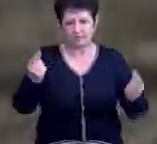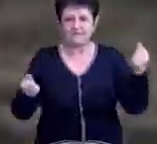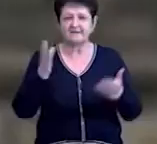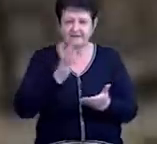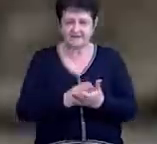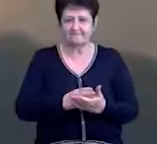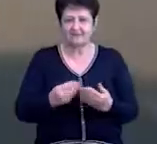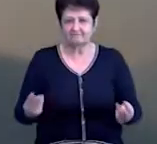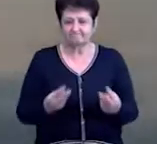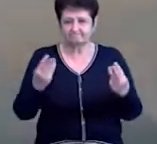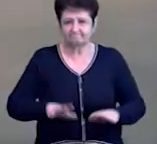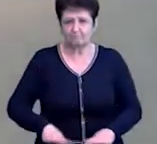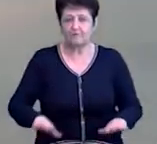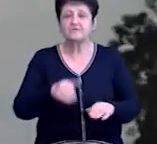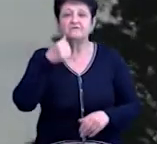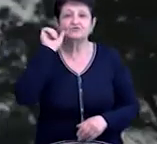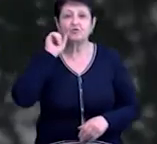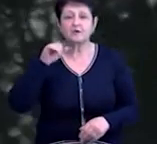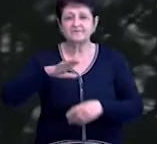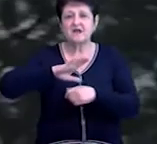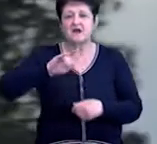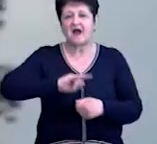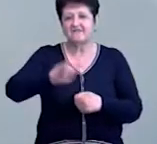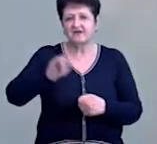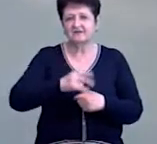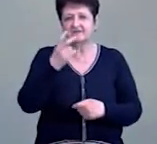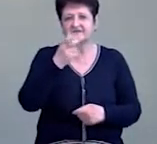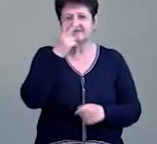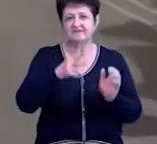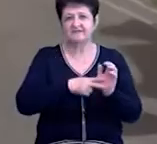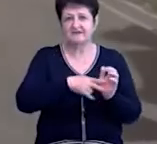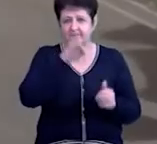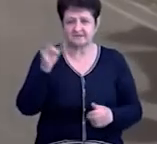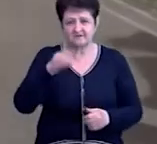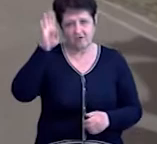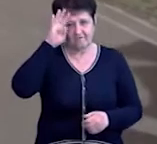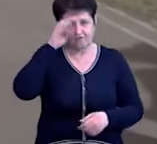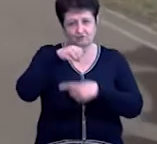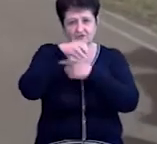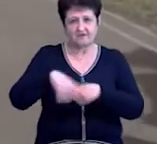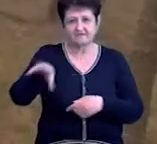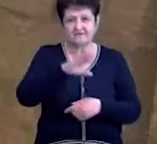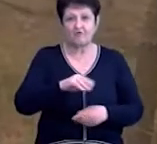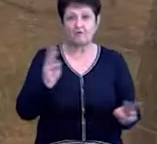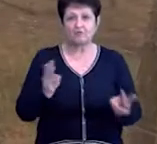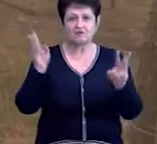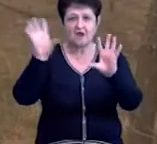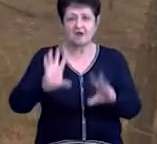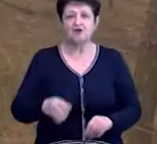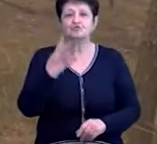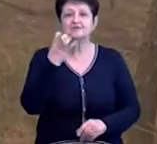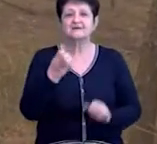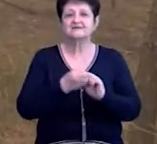лісова підстилка. Вчора пожежна авіація 227 разів скинула воду. Всього пожежу на території зони відчуження гасять